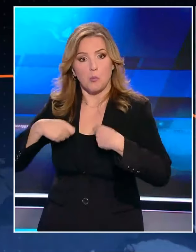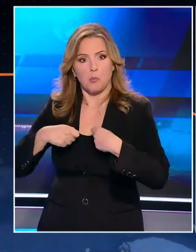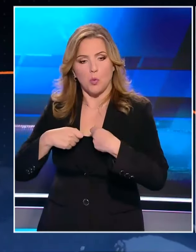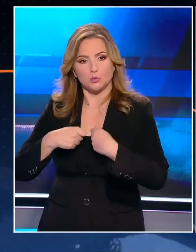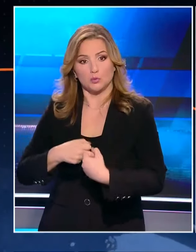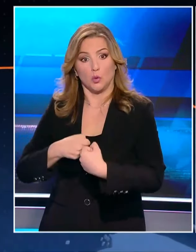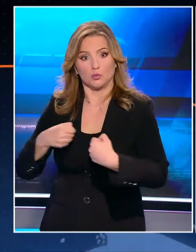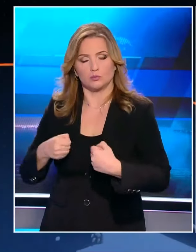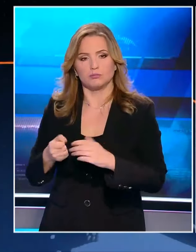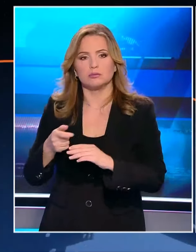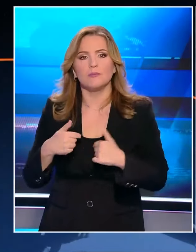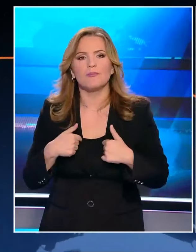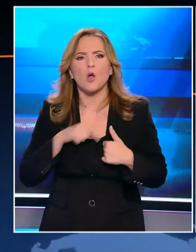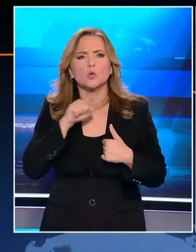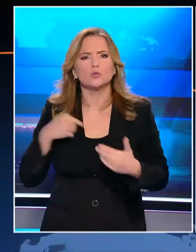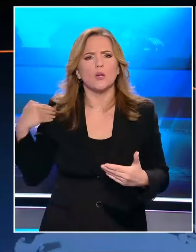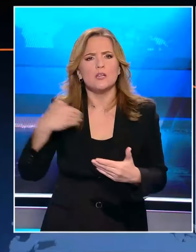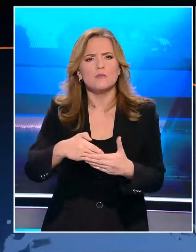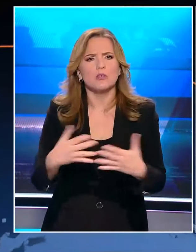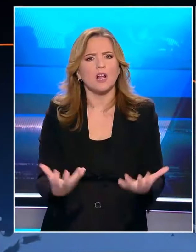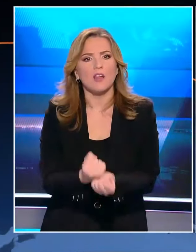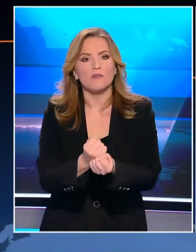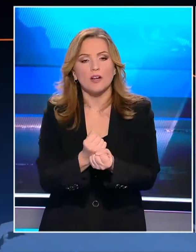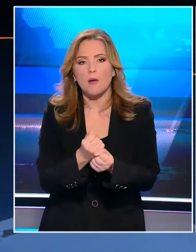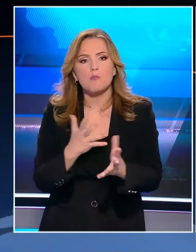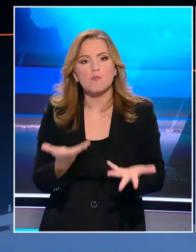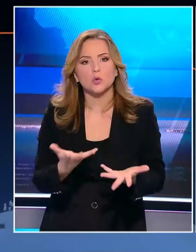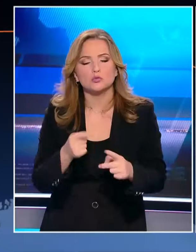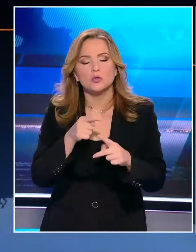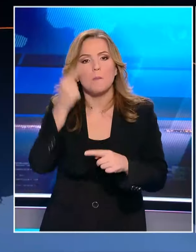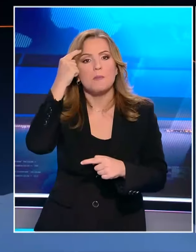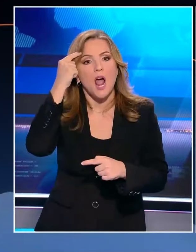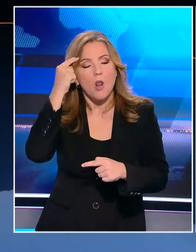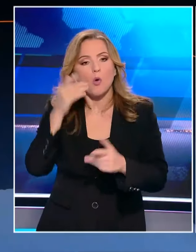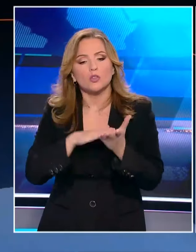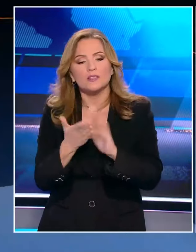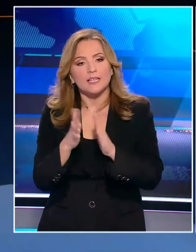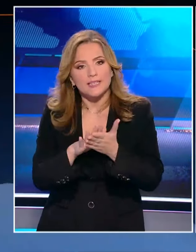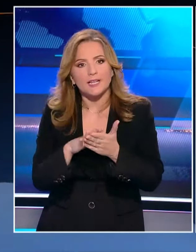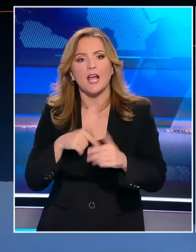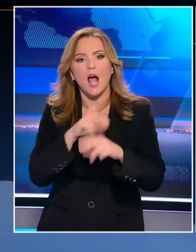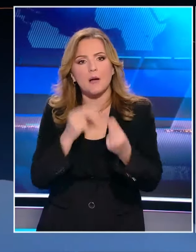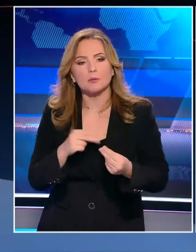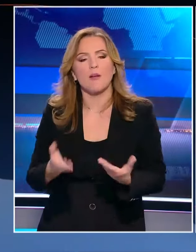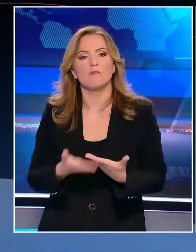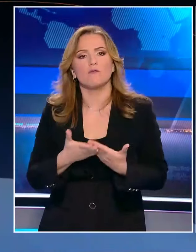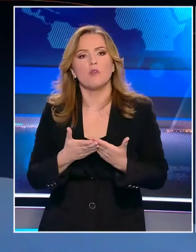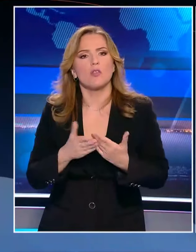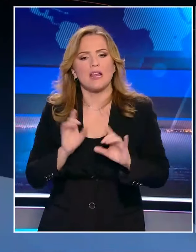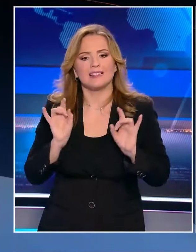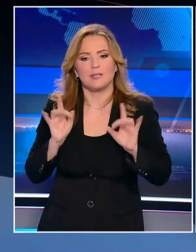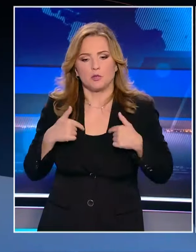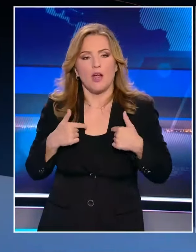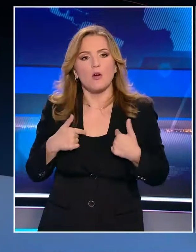χρόνια ό,τι έχω καταφέρει, το έχω καταφέρει με δύο πράγματα με το μυαλό και τα χέρια μου. Εμένα δεν μέσπροξε κανένας.